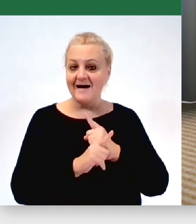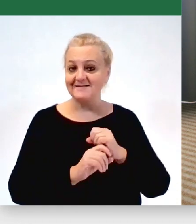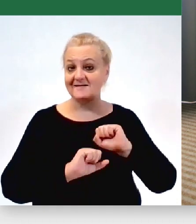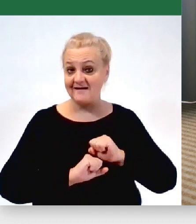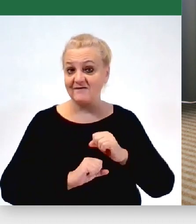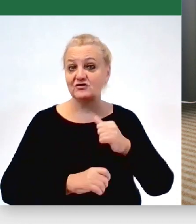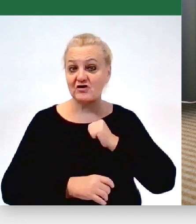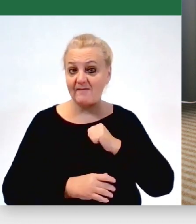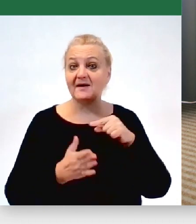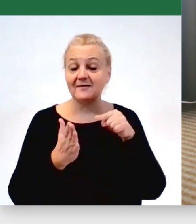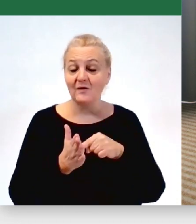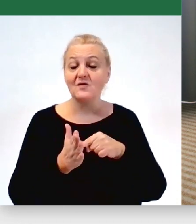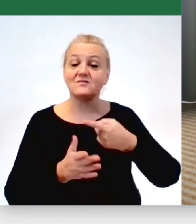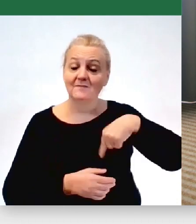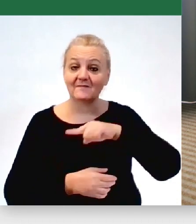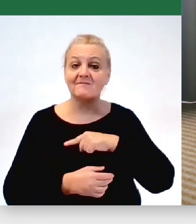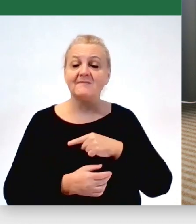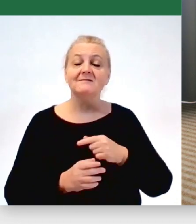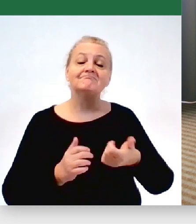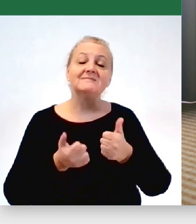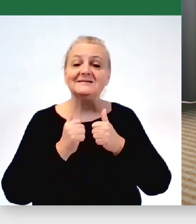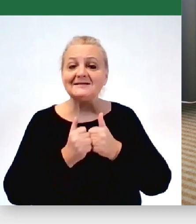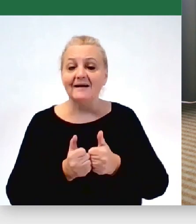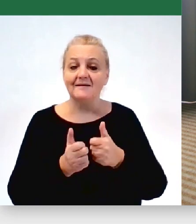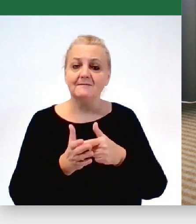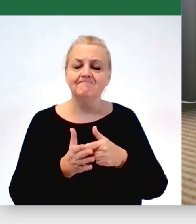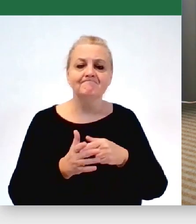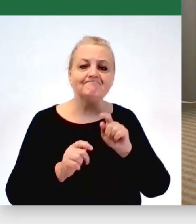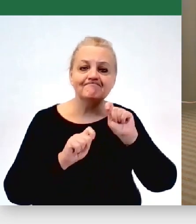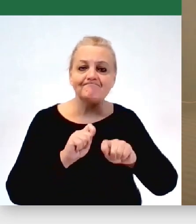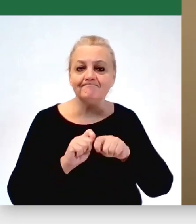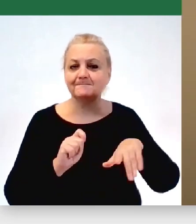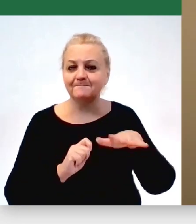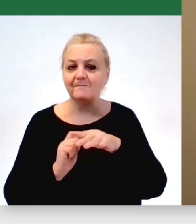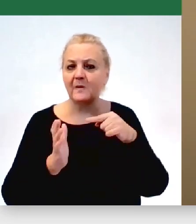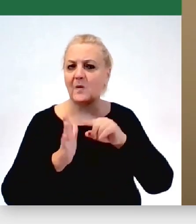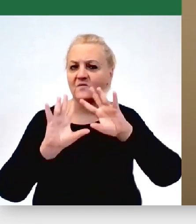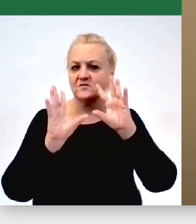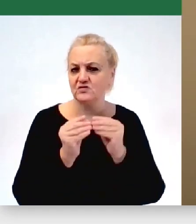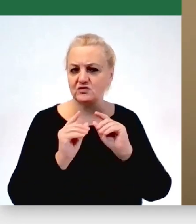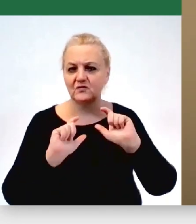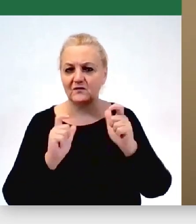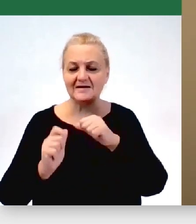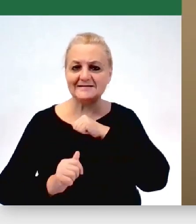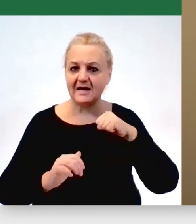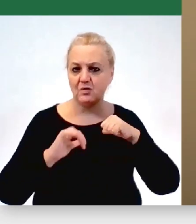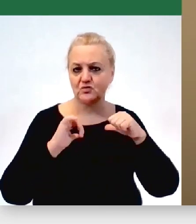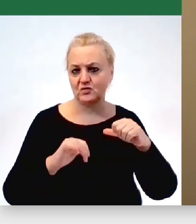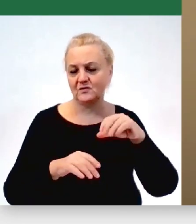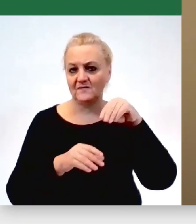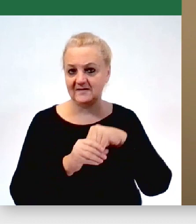taką rolę facylitowania, na facylitacji tego wszystkiego, co się dzieje w samorządzie. To znaczy